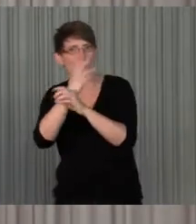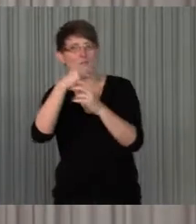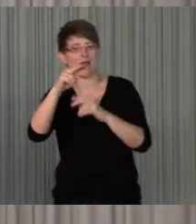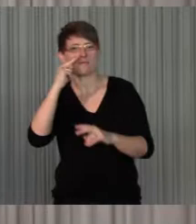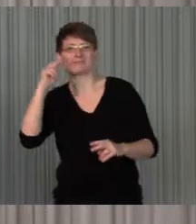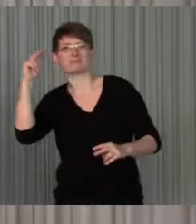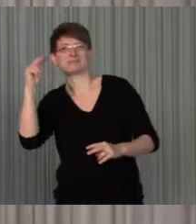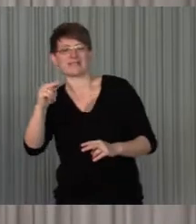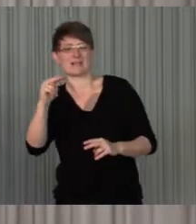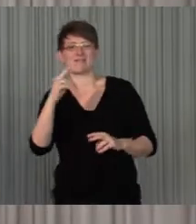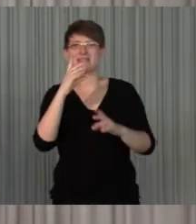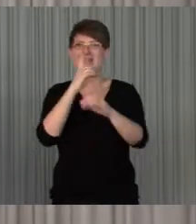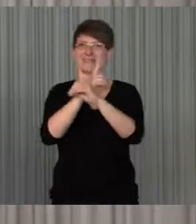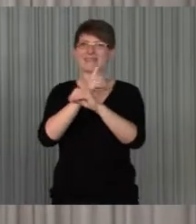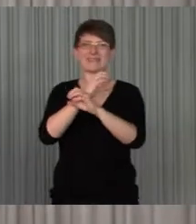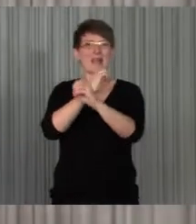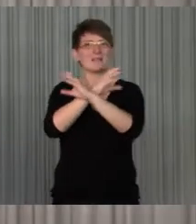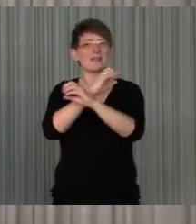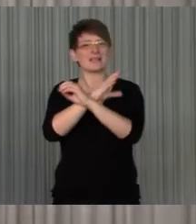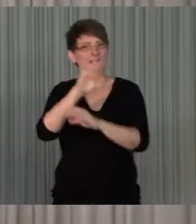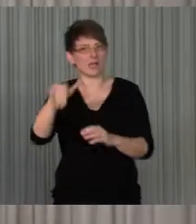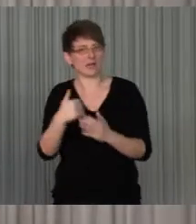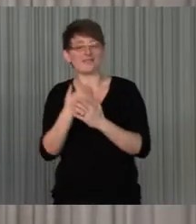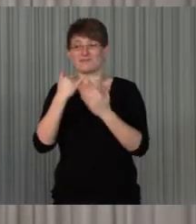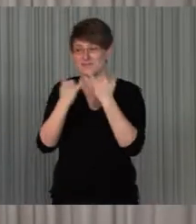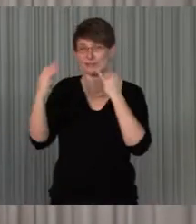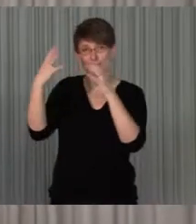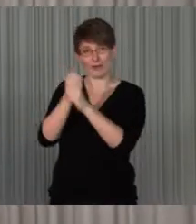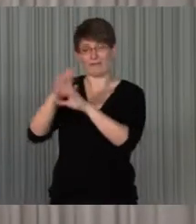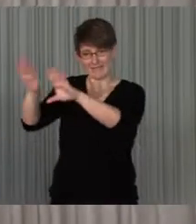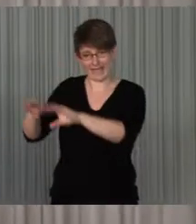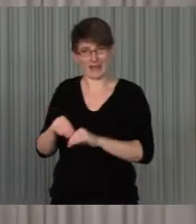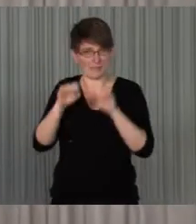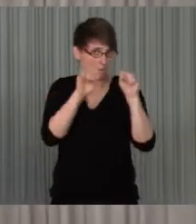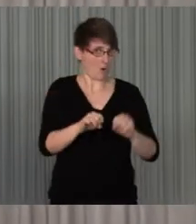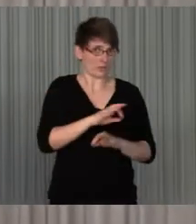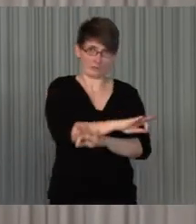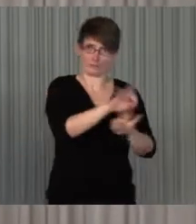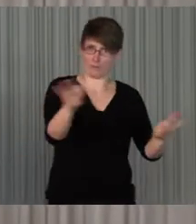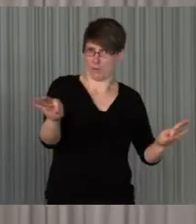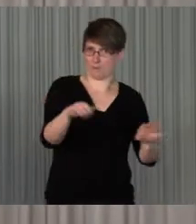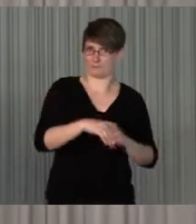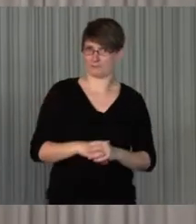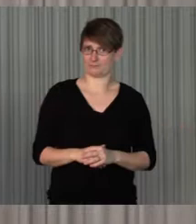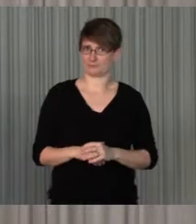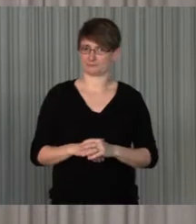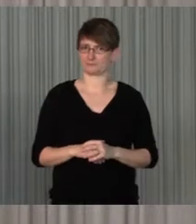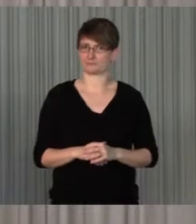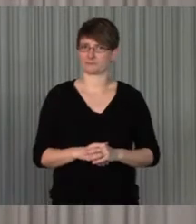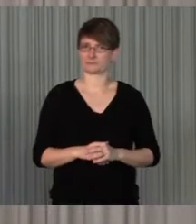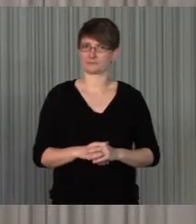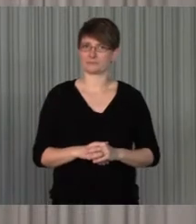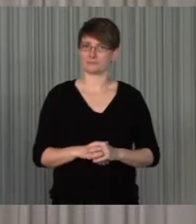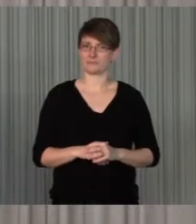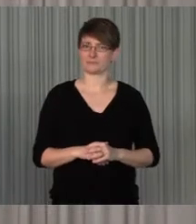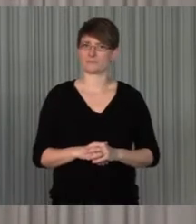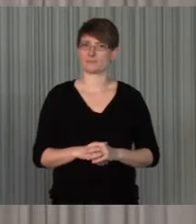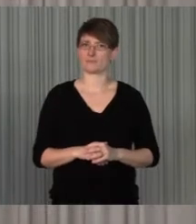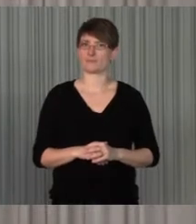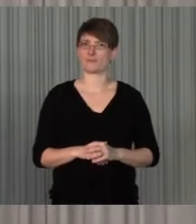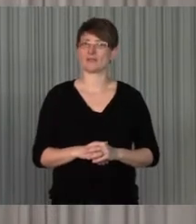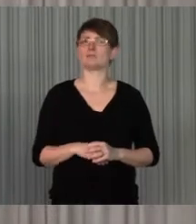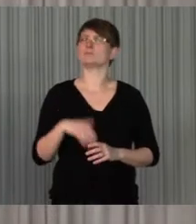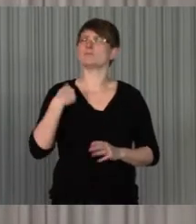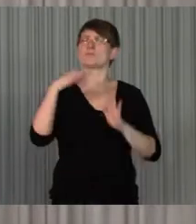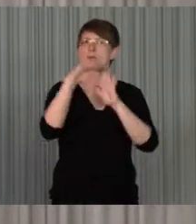wie können digitale Medien einen Beitrag tatsächlich zur Teilhabe leisten. Wir haben, das ist da im